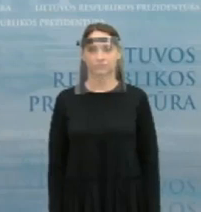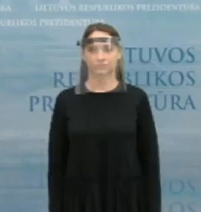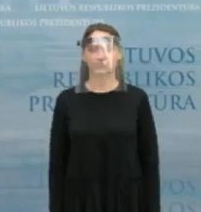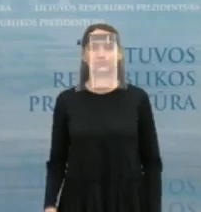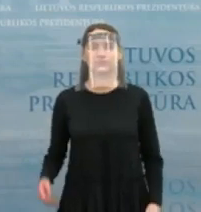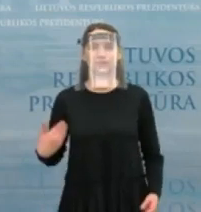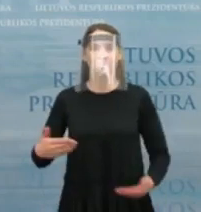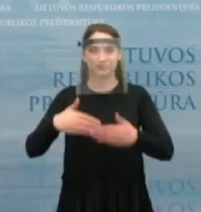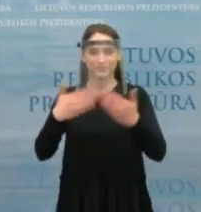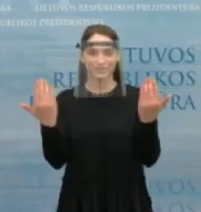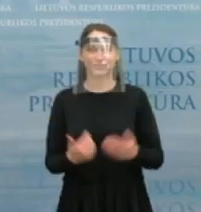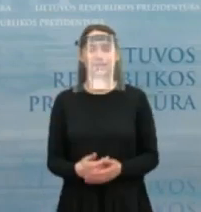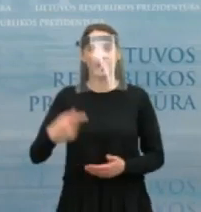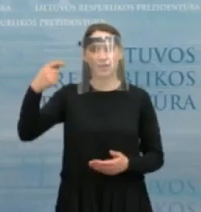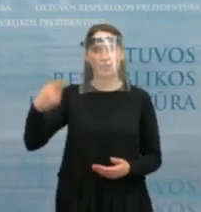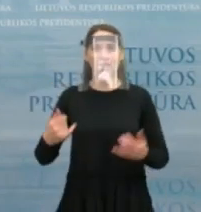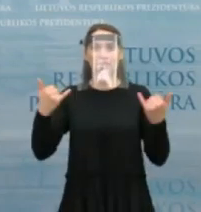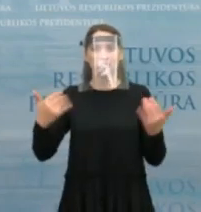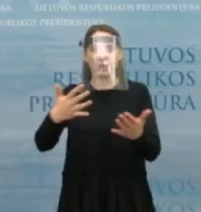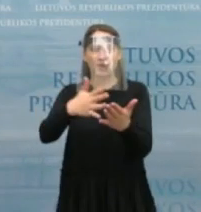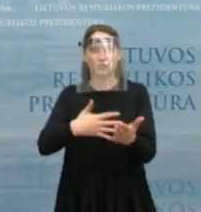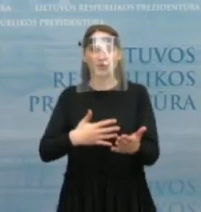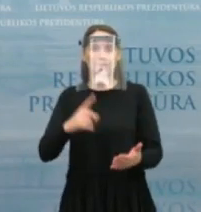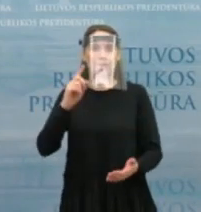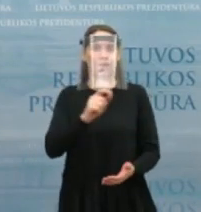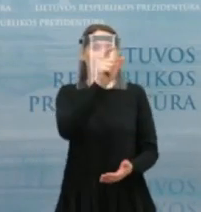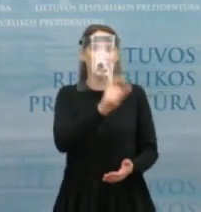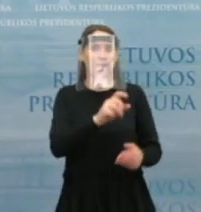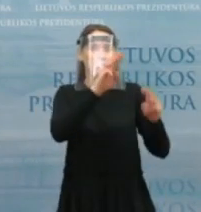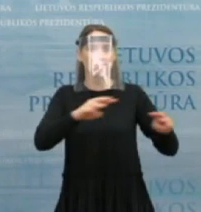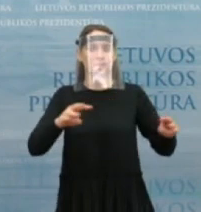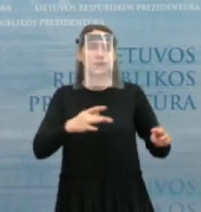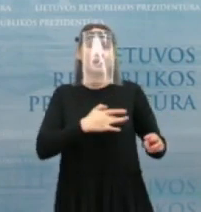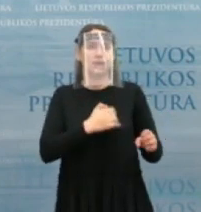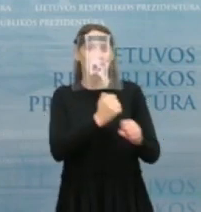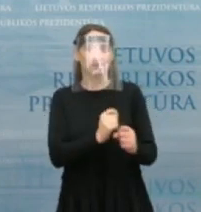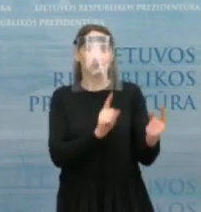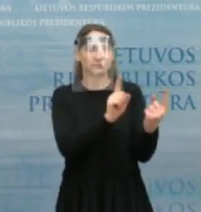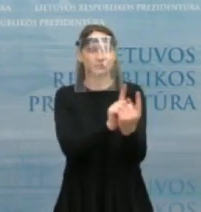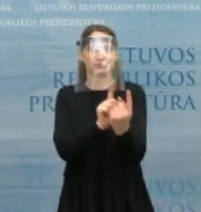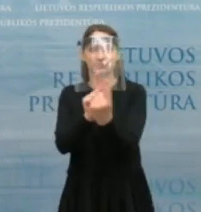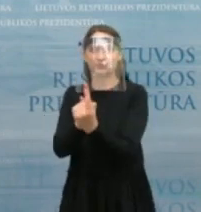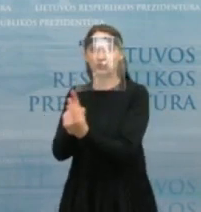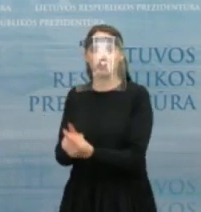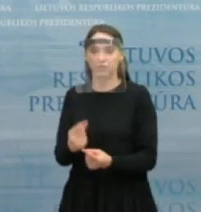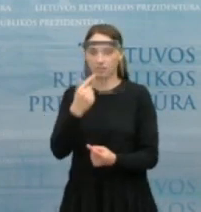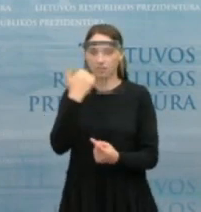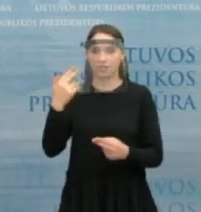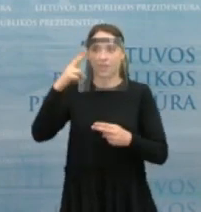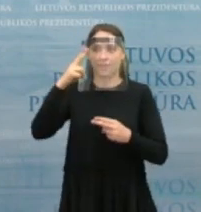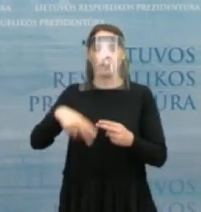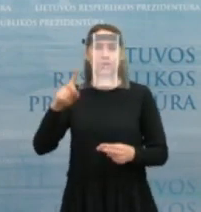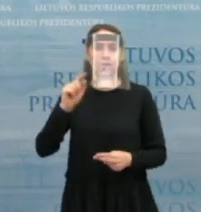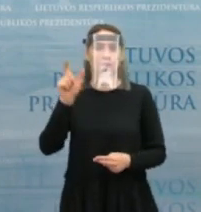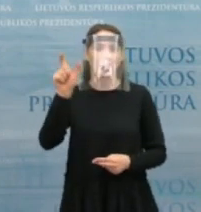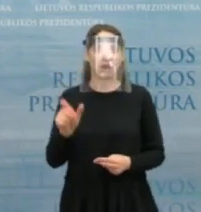Kolegus laba diena, prezidentas šiandien tęsia susikimus su kandidatais į ministrus. Na ir tik pasibaigė sustikimas su